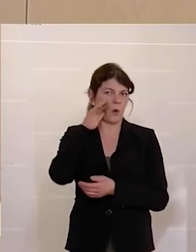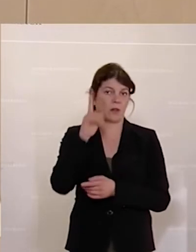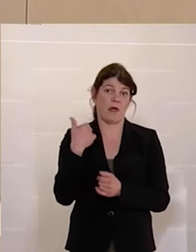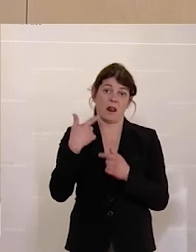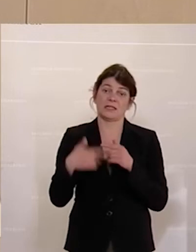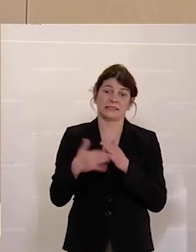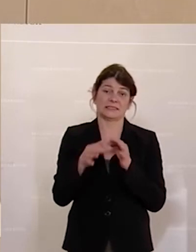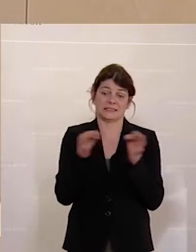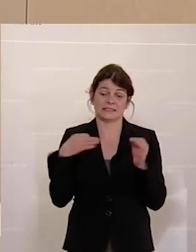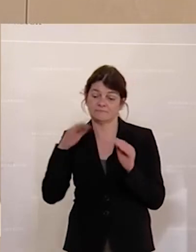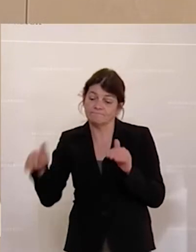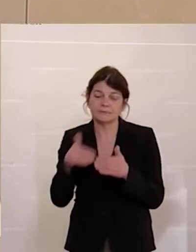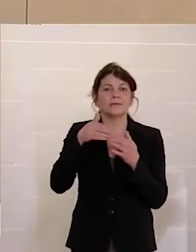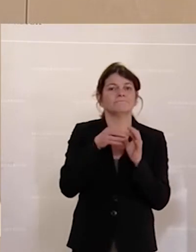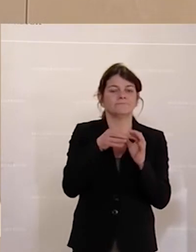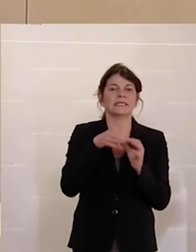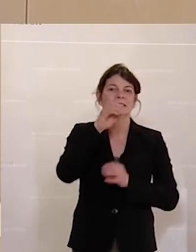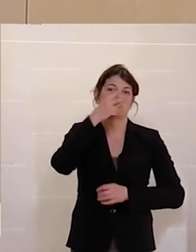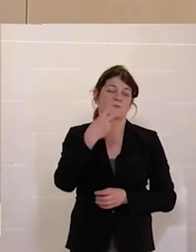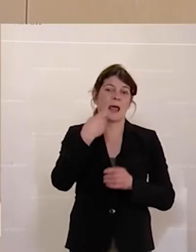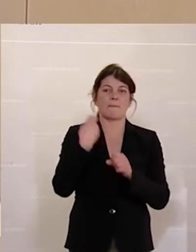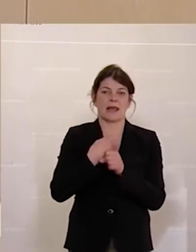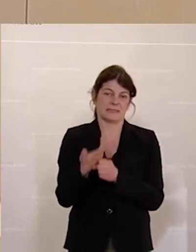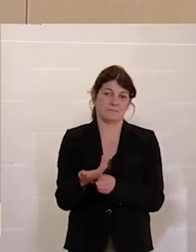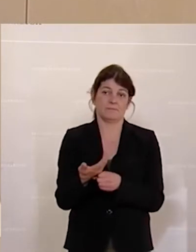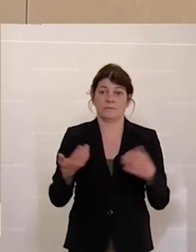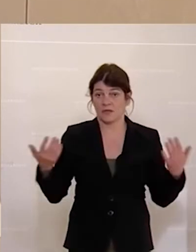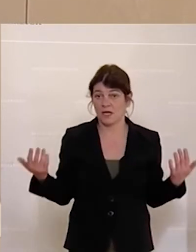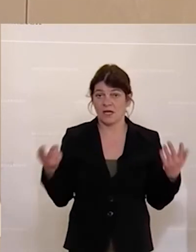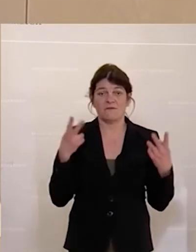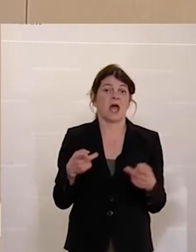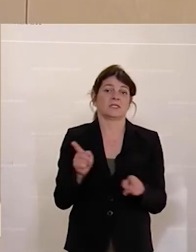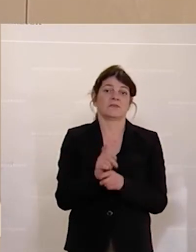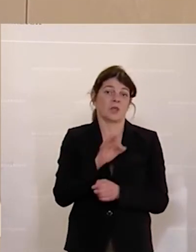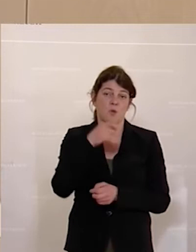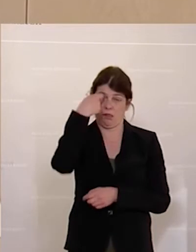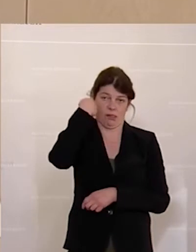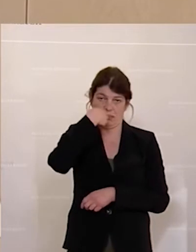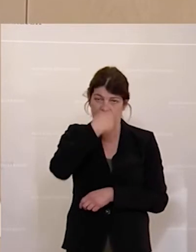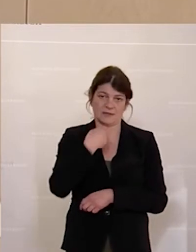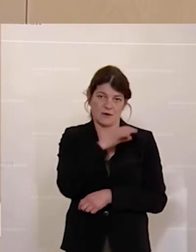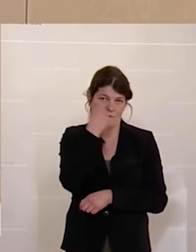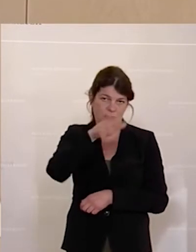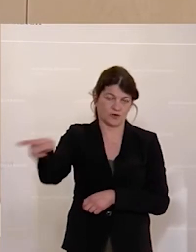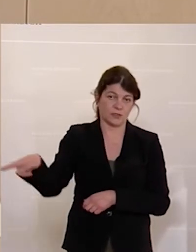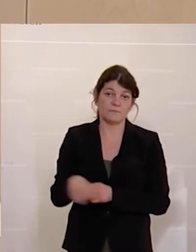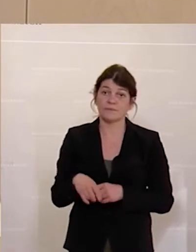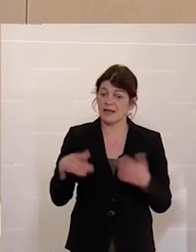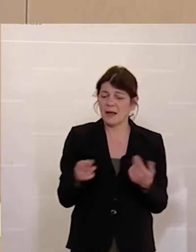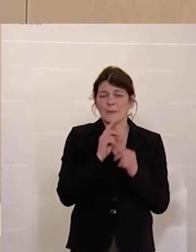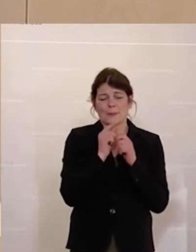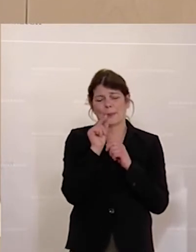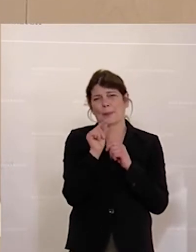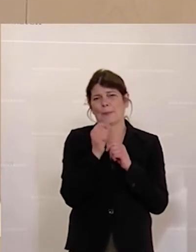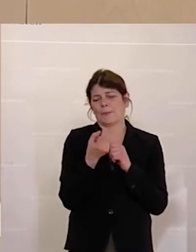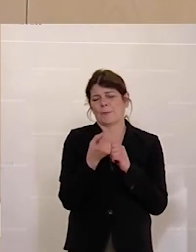Satz der CO2-Bepreisung sagen. Das ist nämlich wirklich Sand in die Augen der Menschen streuen, was hier passiert. Mit diesen Reformchen, mit